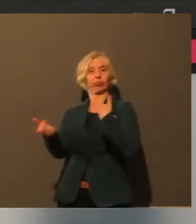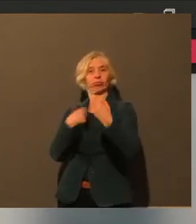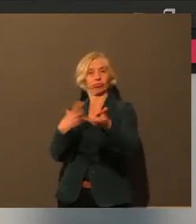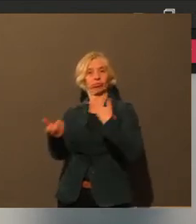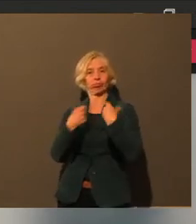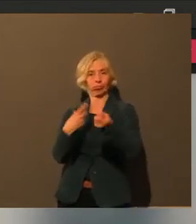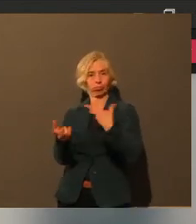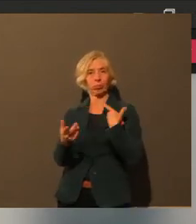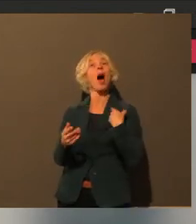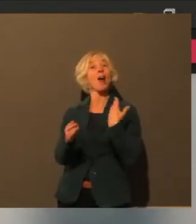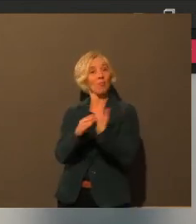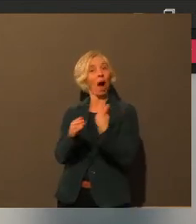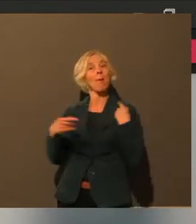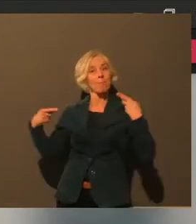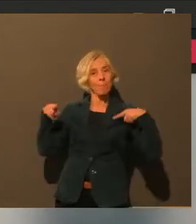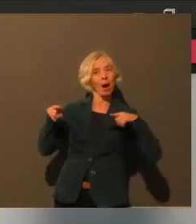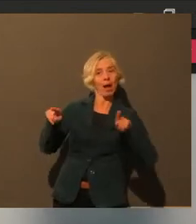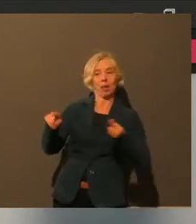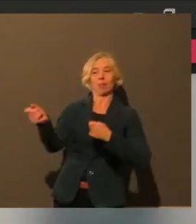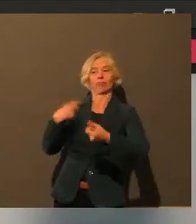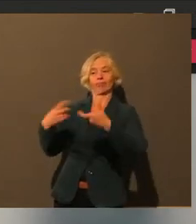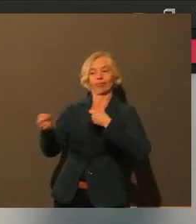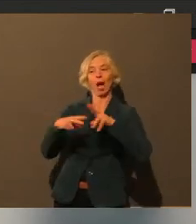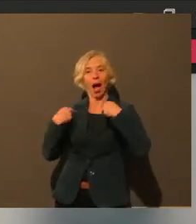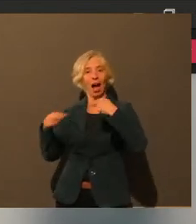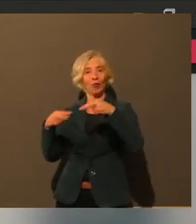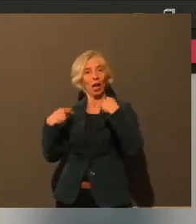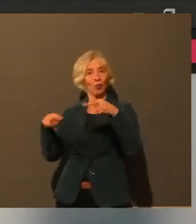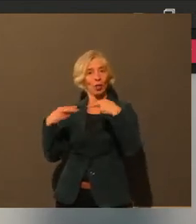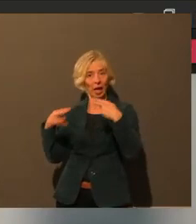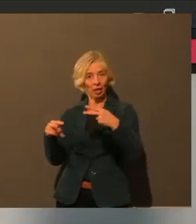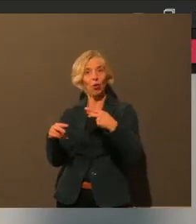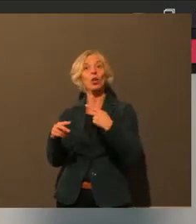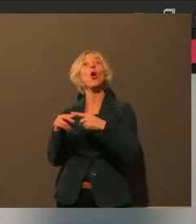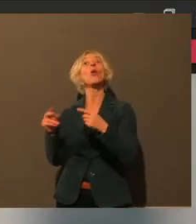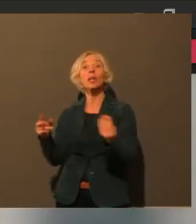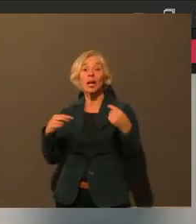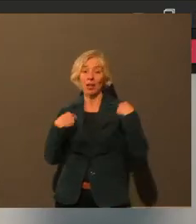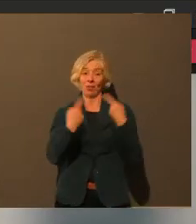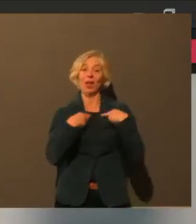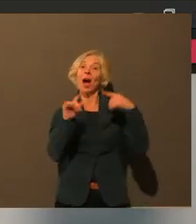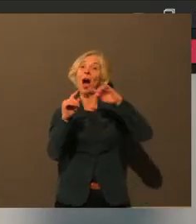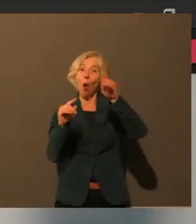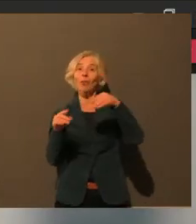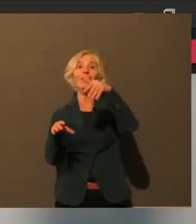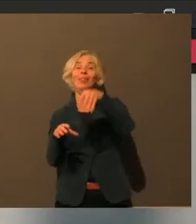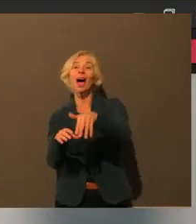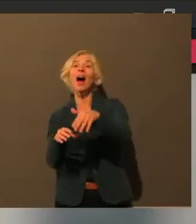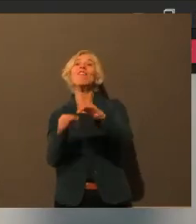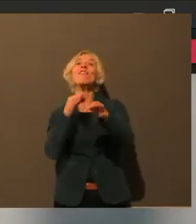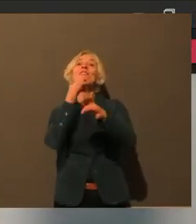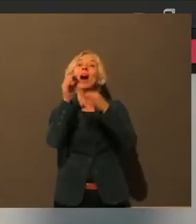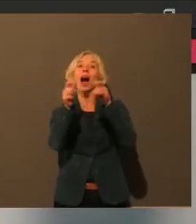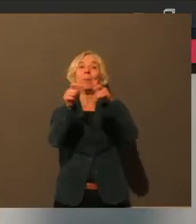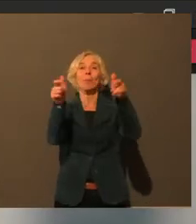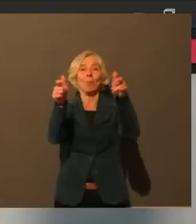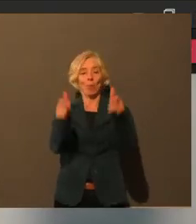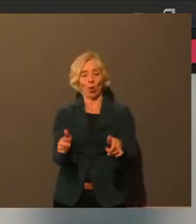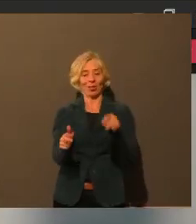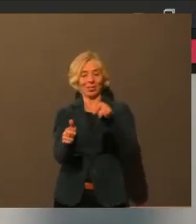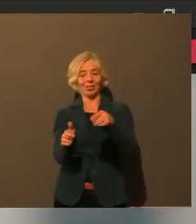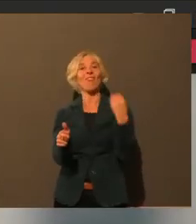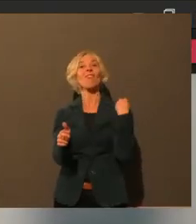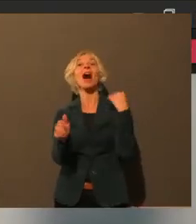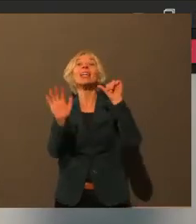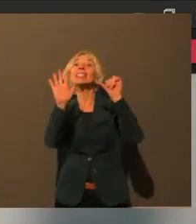hatten. Und 76 Fragen wurden in unserer Fragebox gestellt. Und ich kann an der Stelle schon